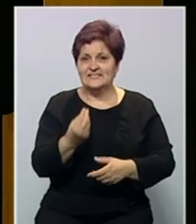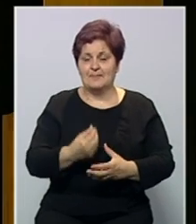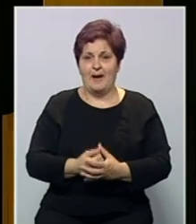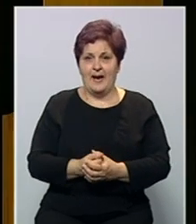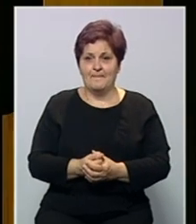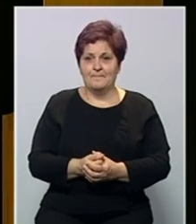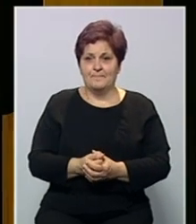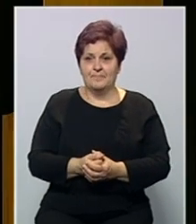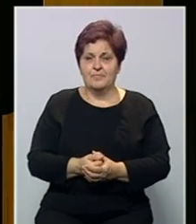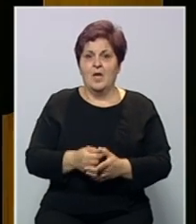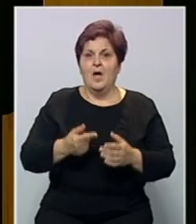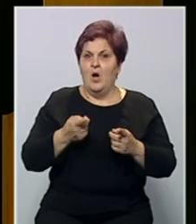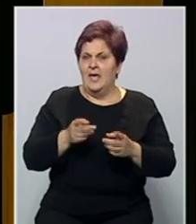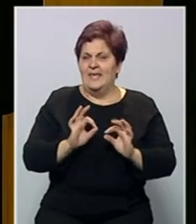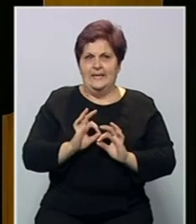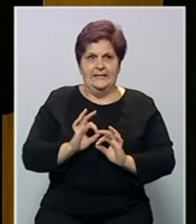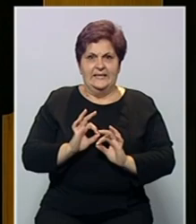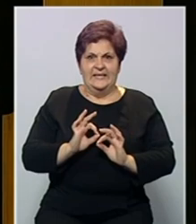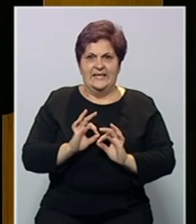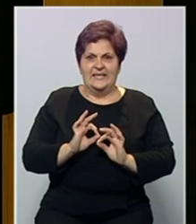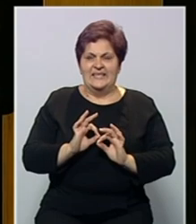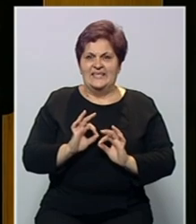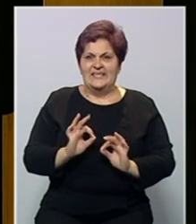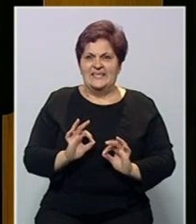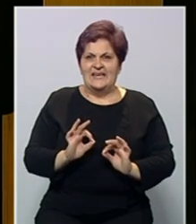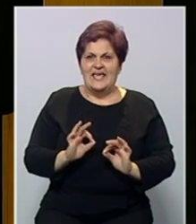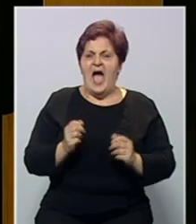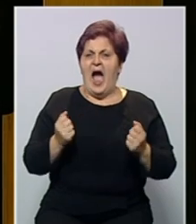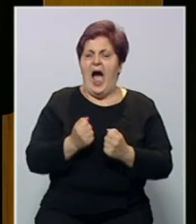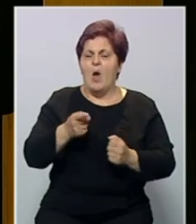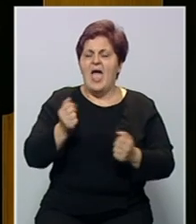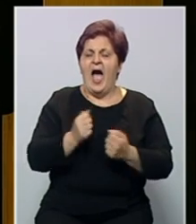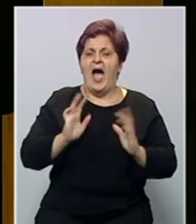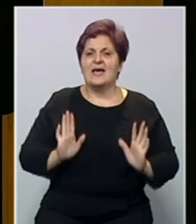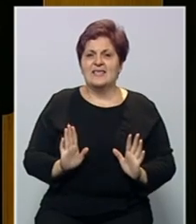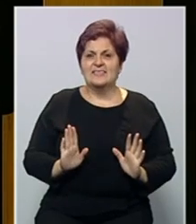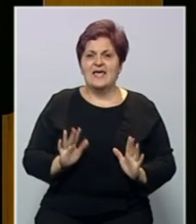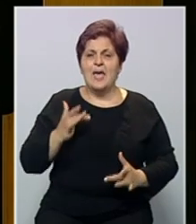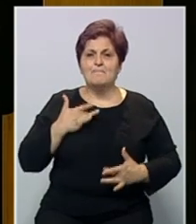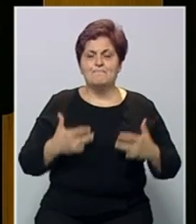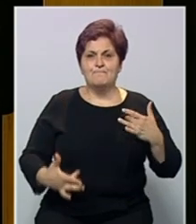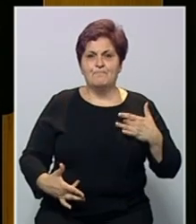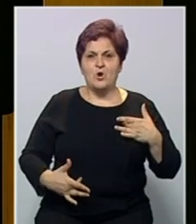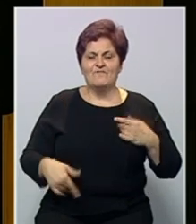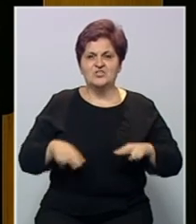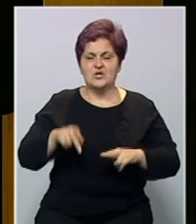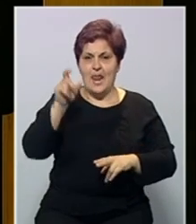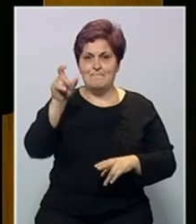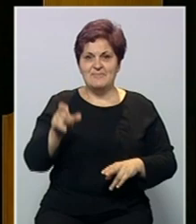On je jedan izuzetno aktivan i profesionalan ministar.